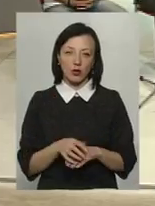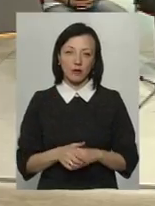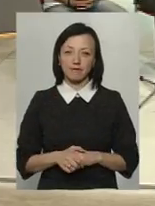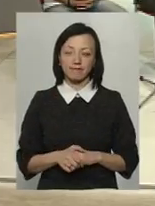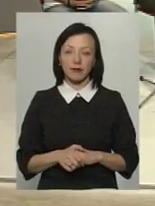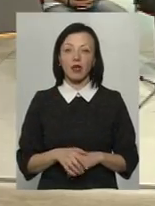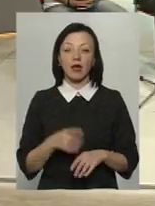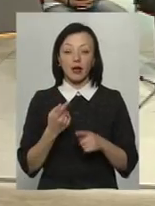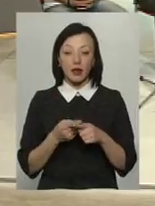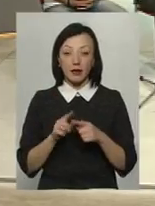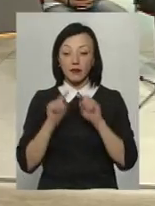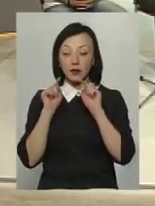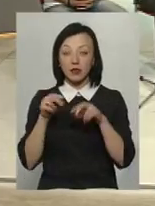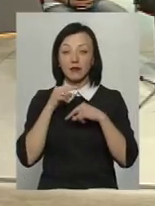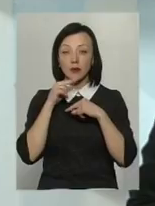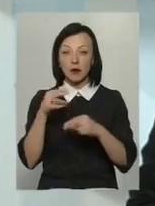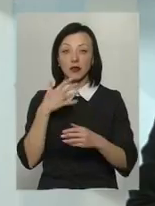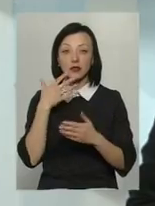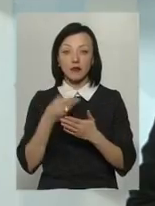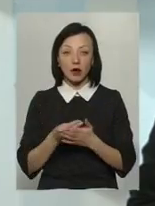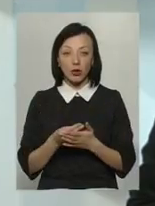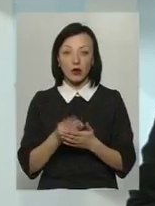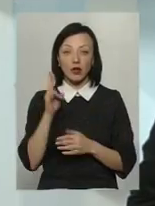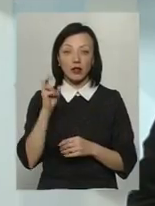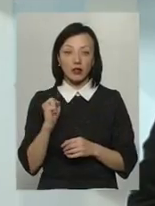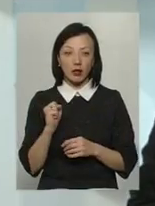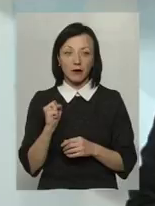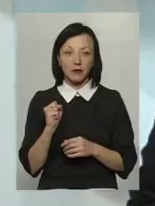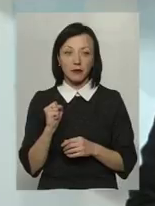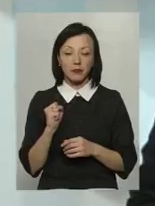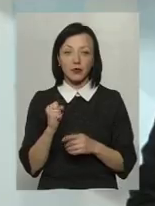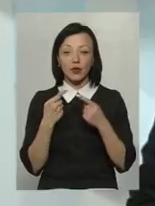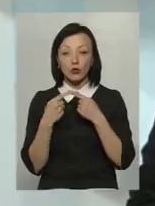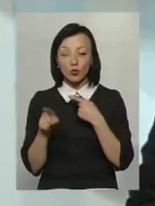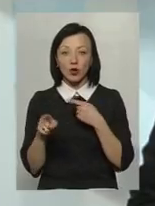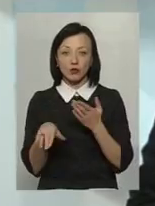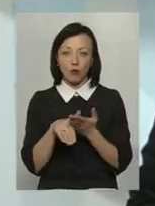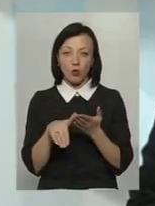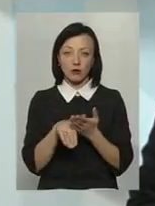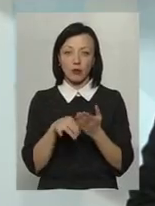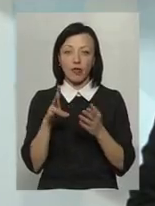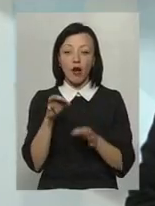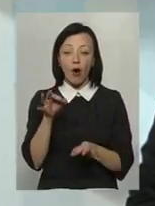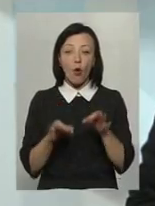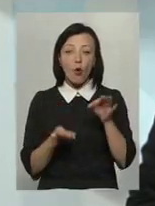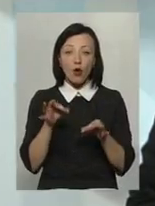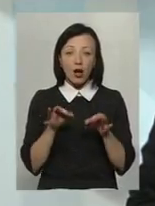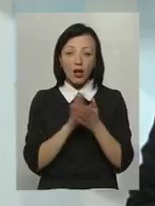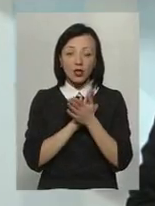І вони бачили увагу своє на альтернативний спосіб, на органічне